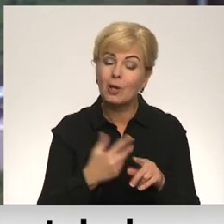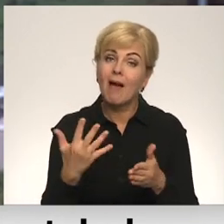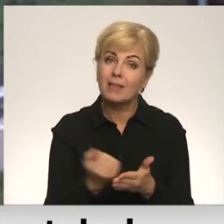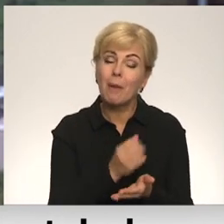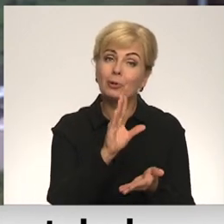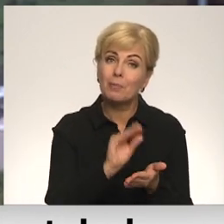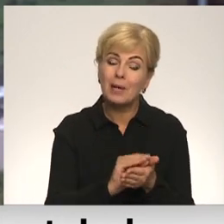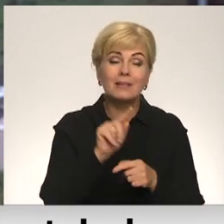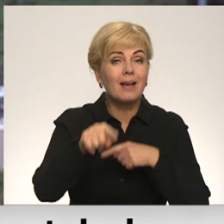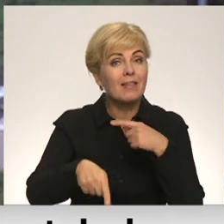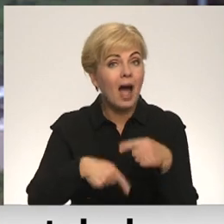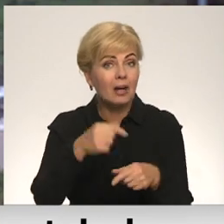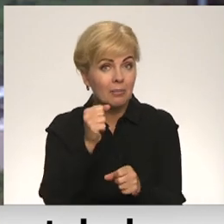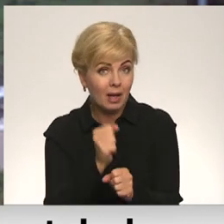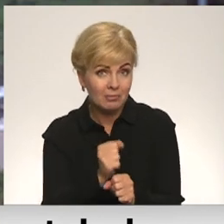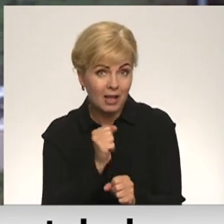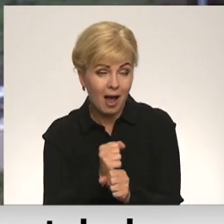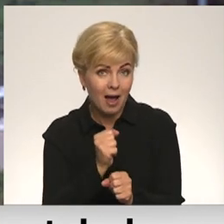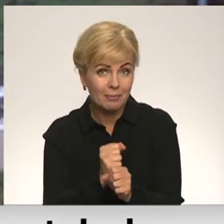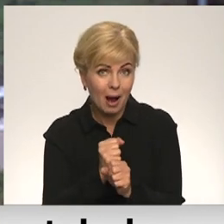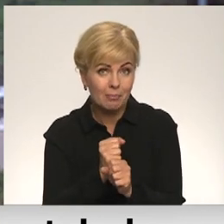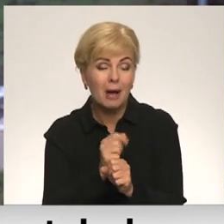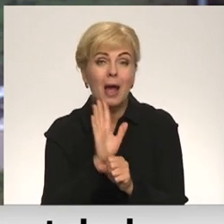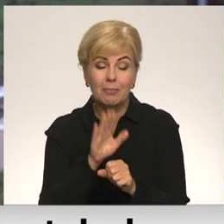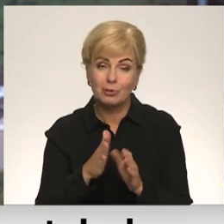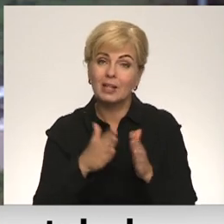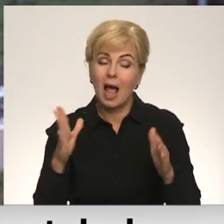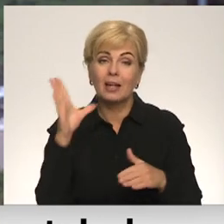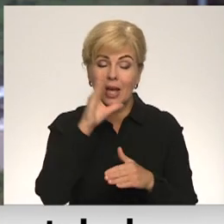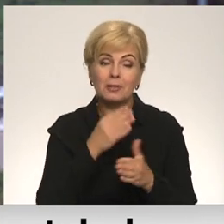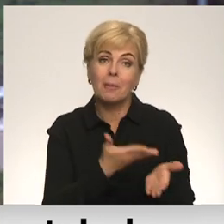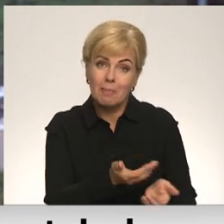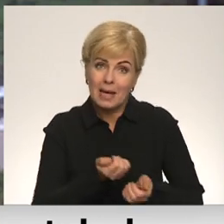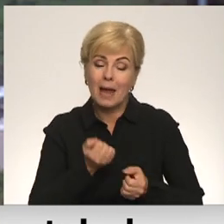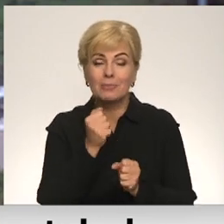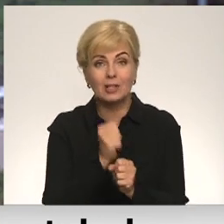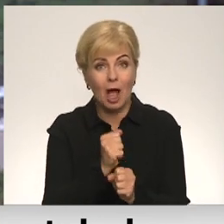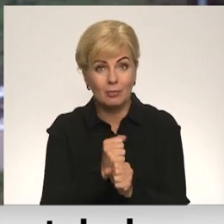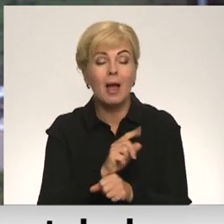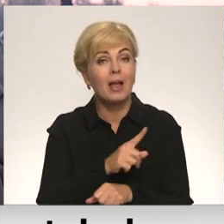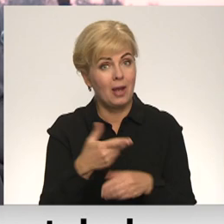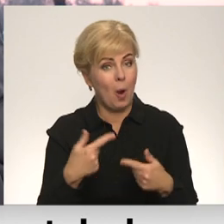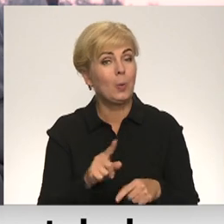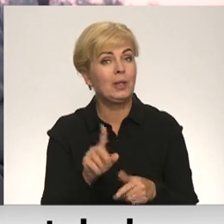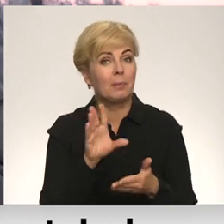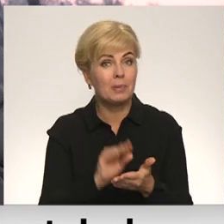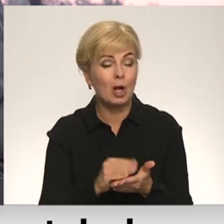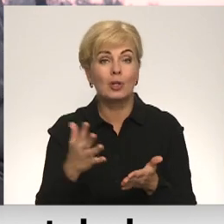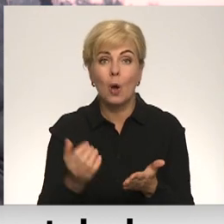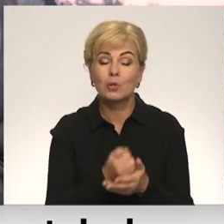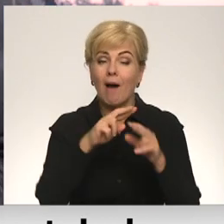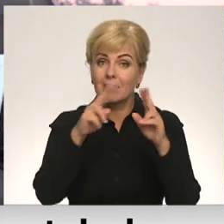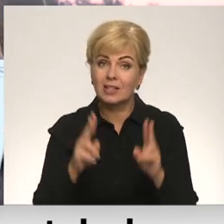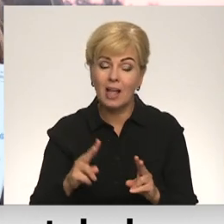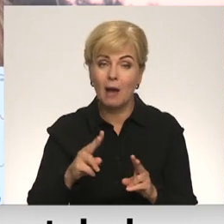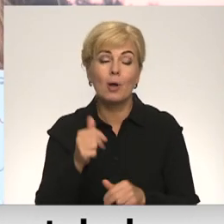nākamajiem darbiem, lai tev lielāk iespēja, ka tev pieņems darbā, ja tev ir pieredzi. Uzveras starptautiskajā